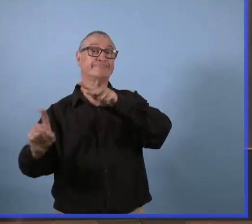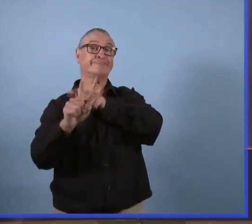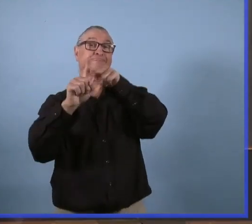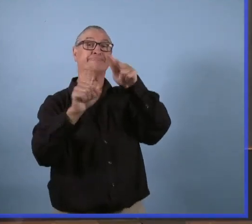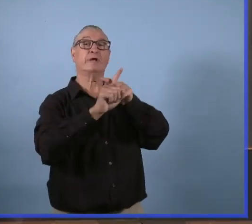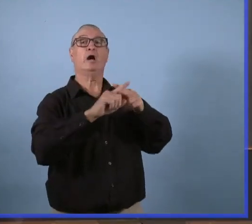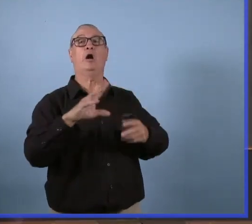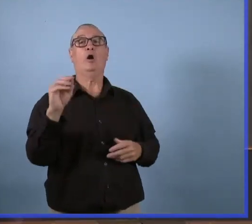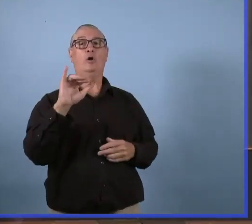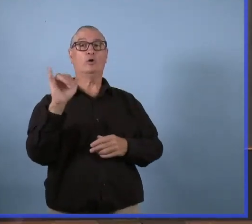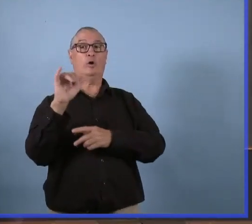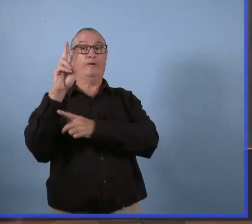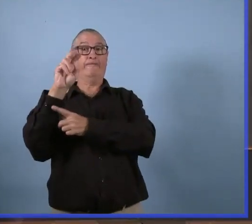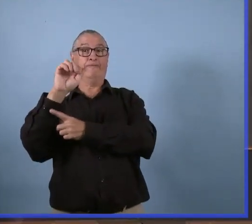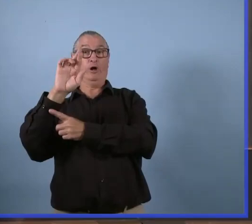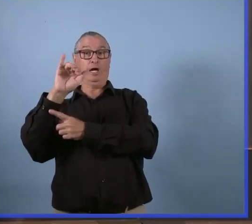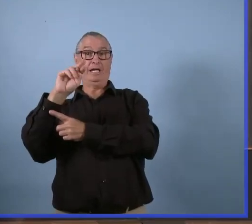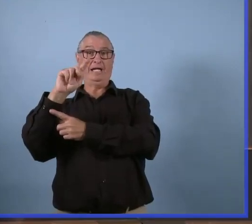inquiétants.